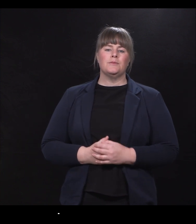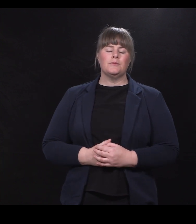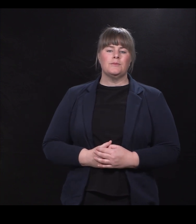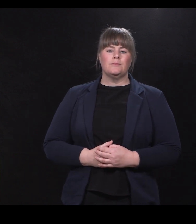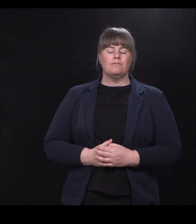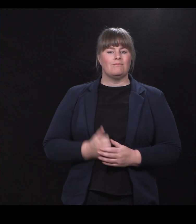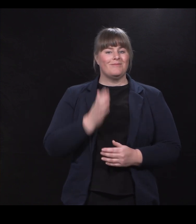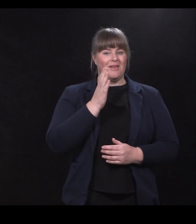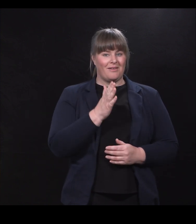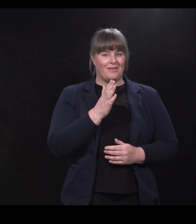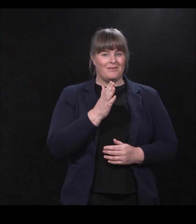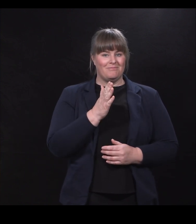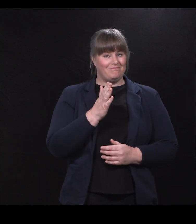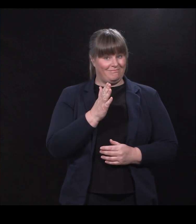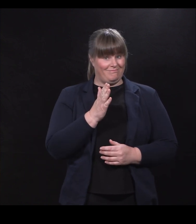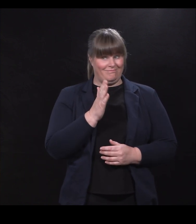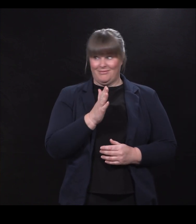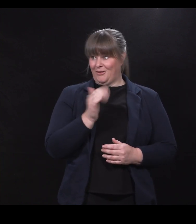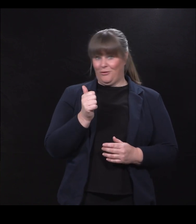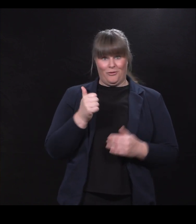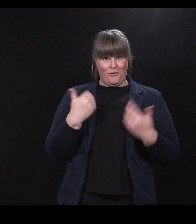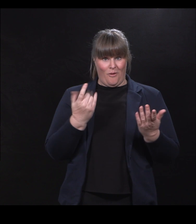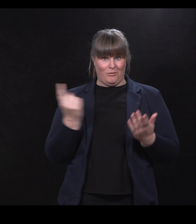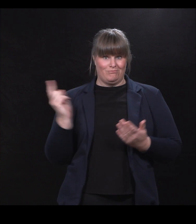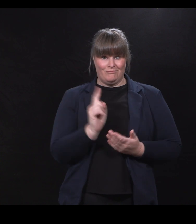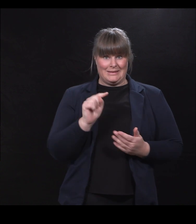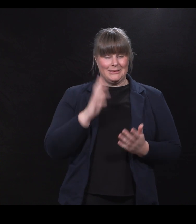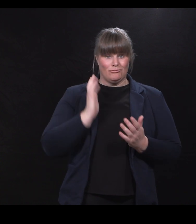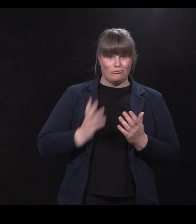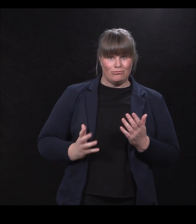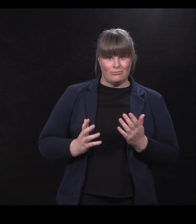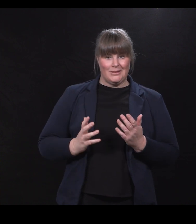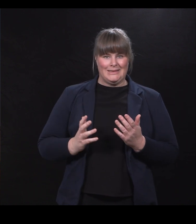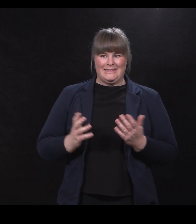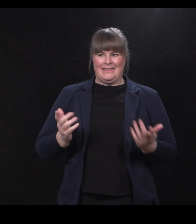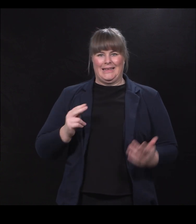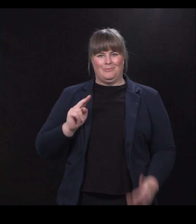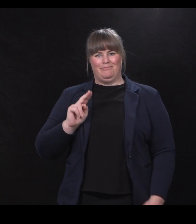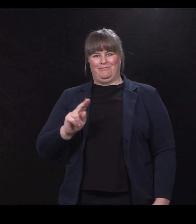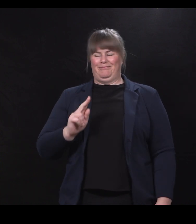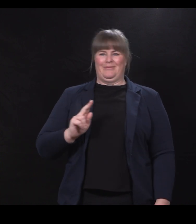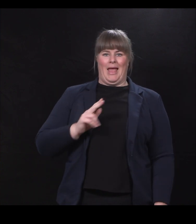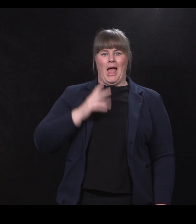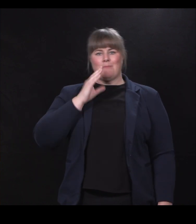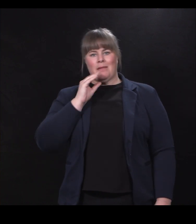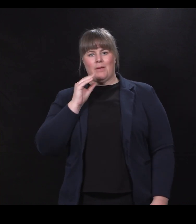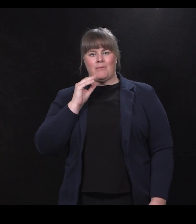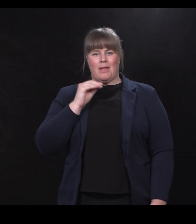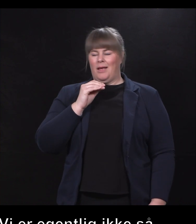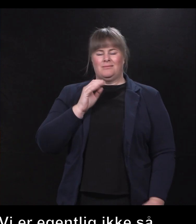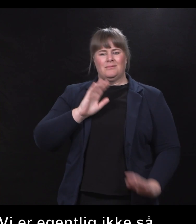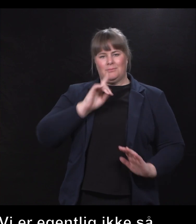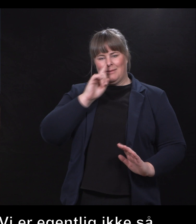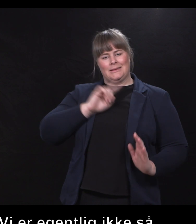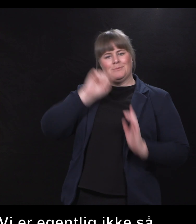Takk for det, og takk for at vi fikk lov til å komme og prate for dere. Vi er ikke vanligvis så veldig sånn pratete på sånne forhandlinger. Vi er mest ute i eplehager, og